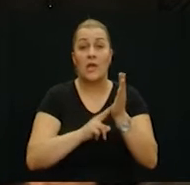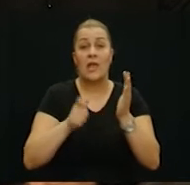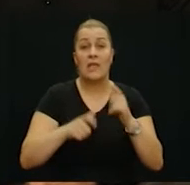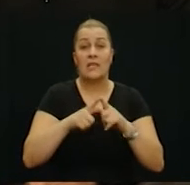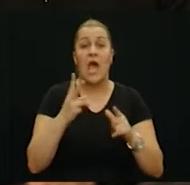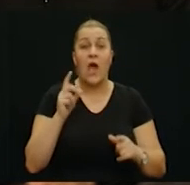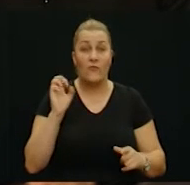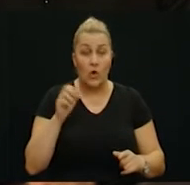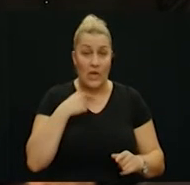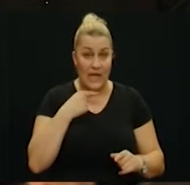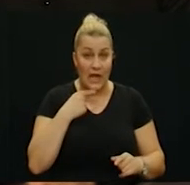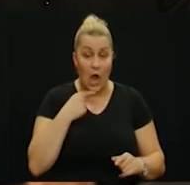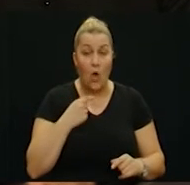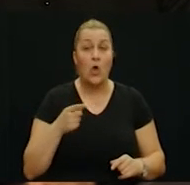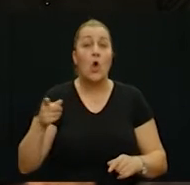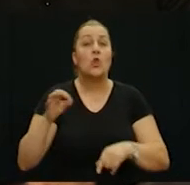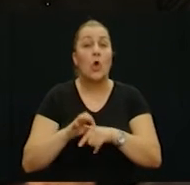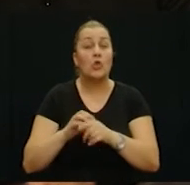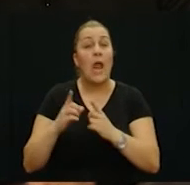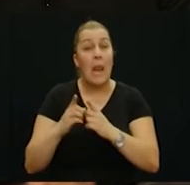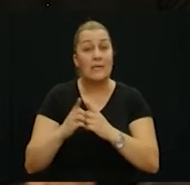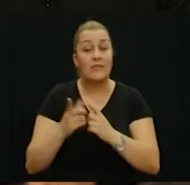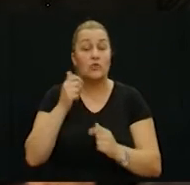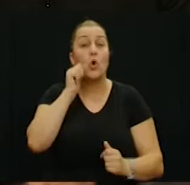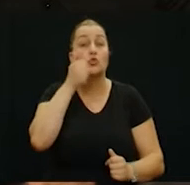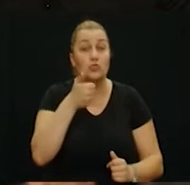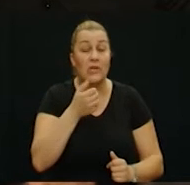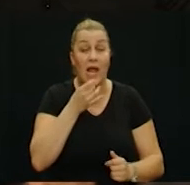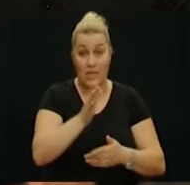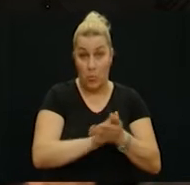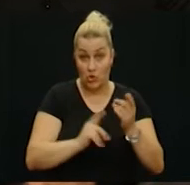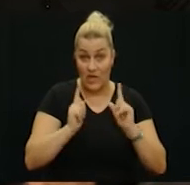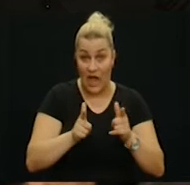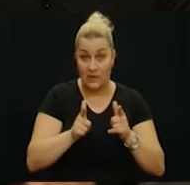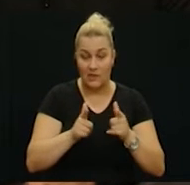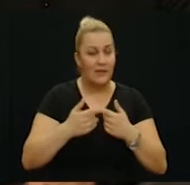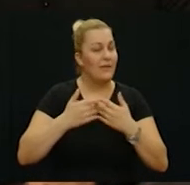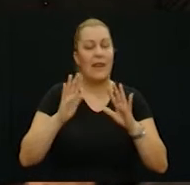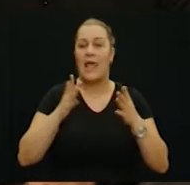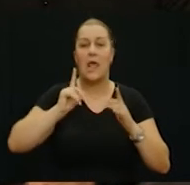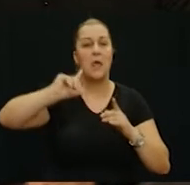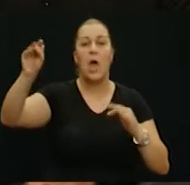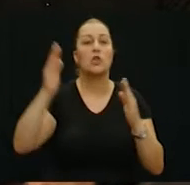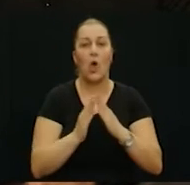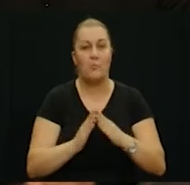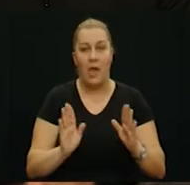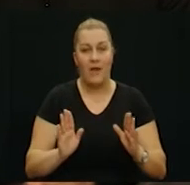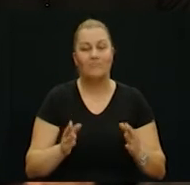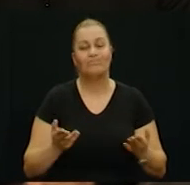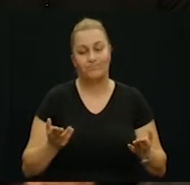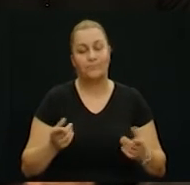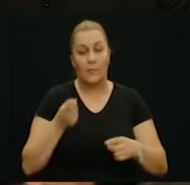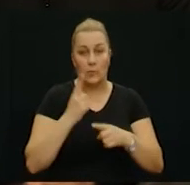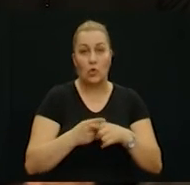Njavro, doktor Aleksijević, od sutra više kad krenete radite nema kući. Tako je. Tako je i to i bilo.